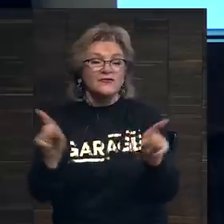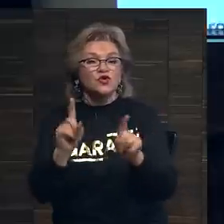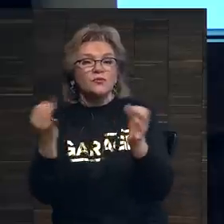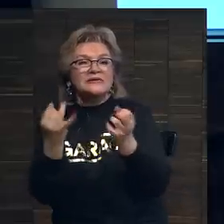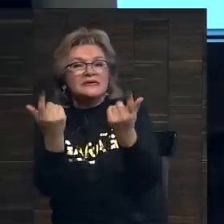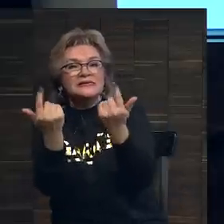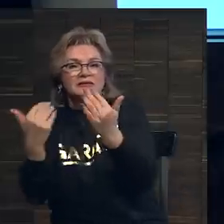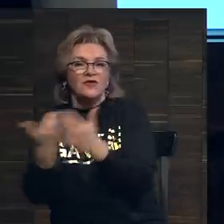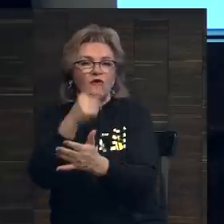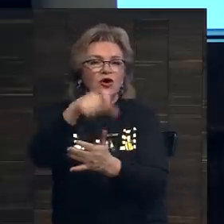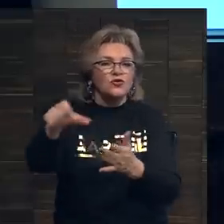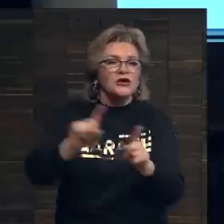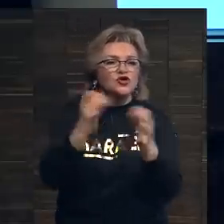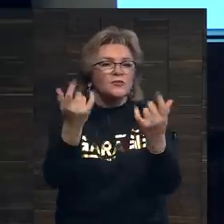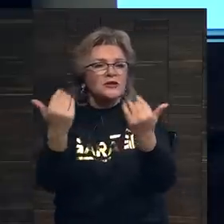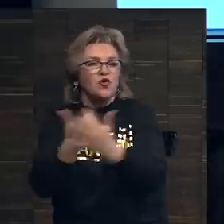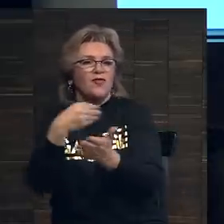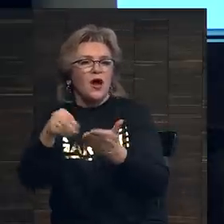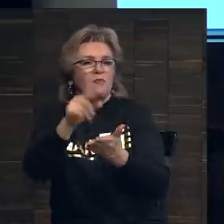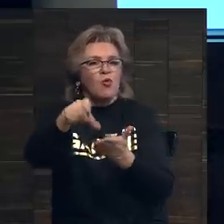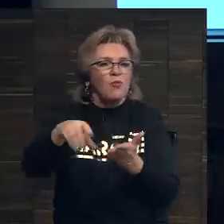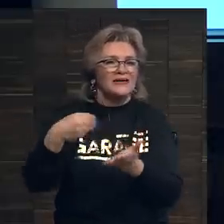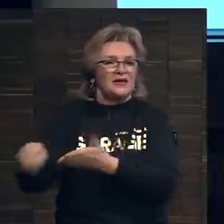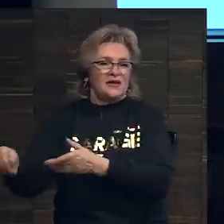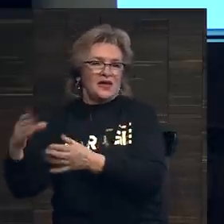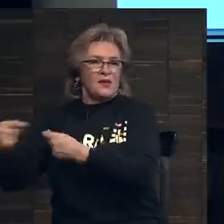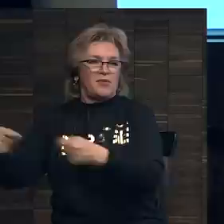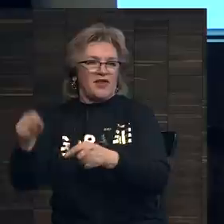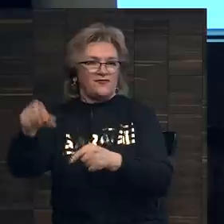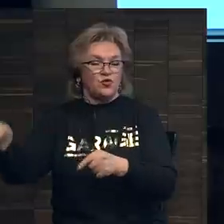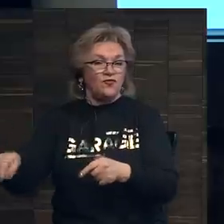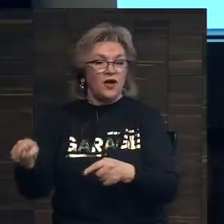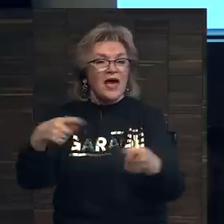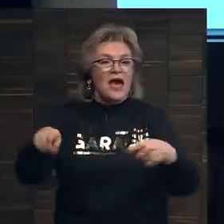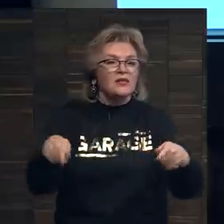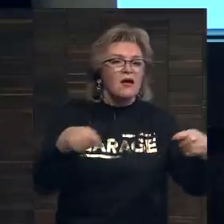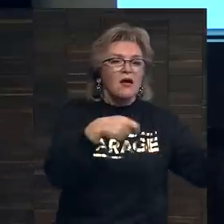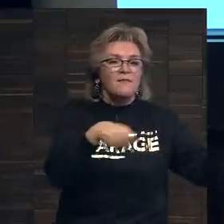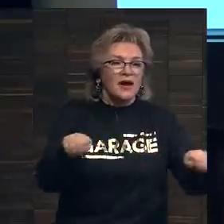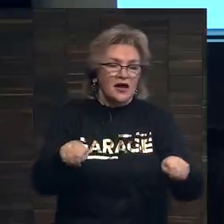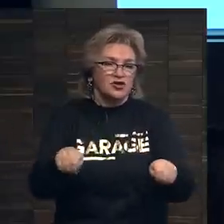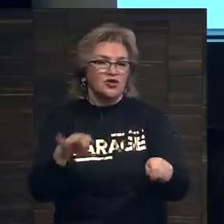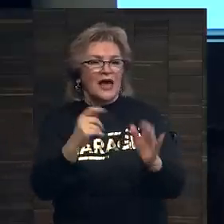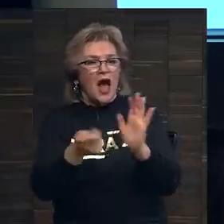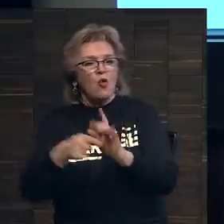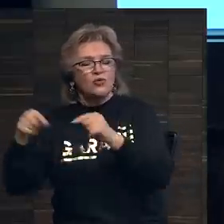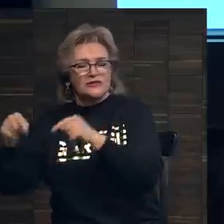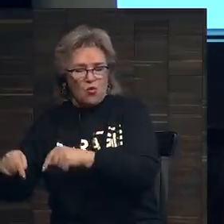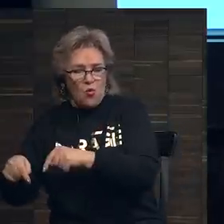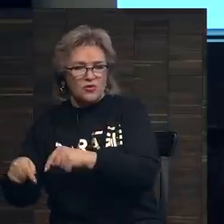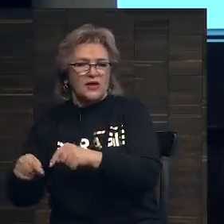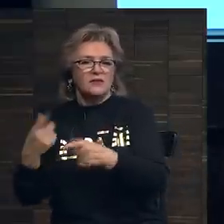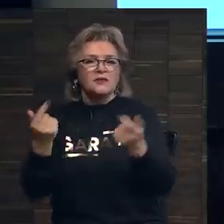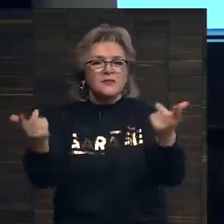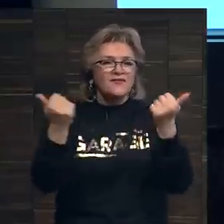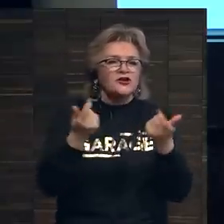заинтересовать новых людей, для того, чтобы заинтересовать новых покупателей и продавцов. Это продажи и аукционы с